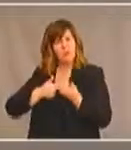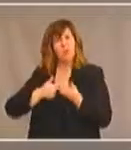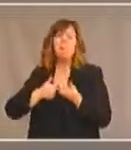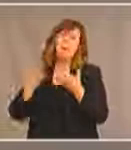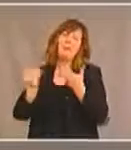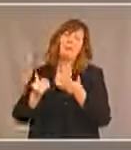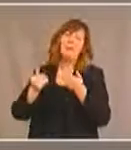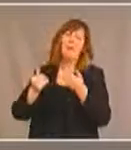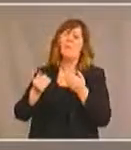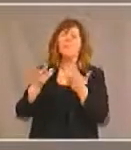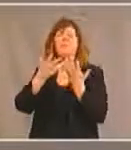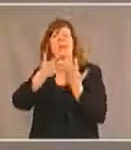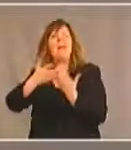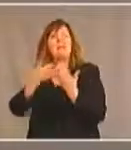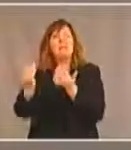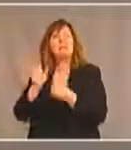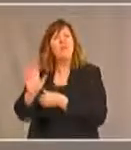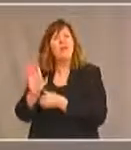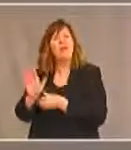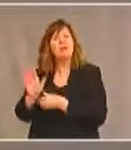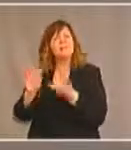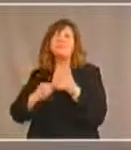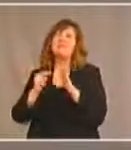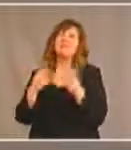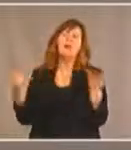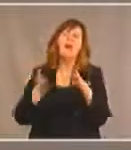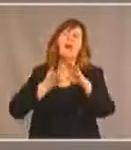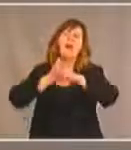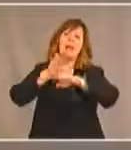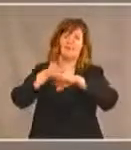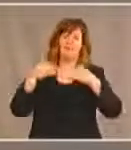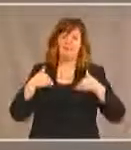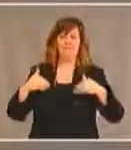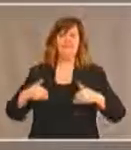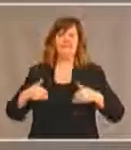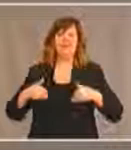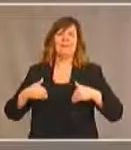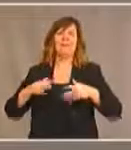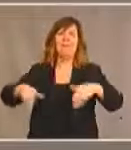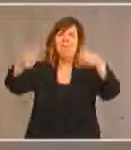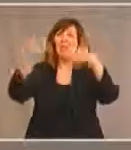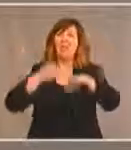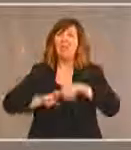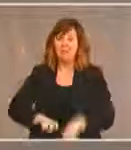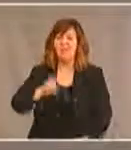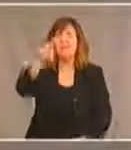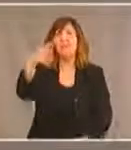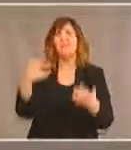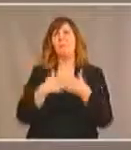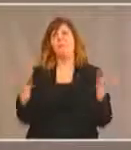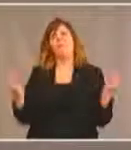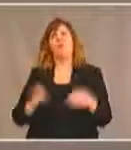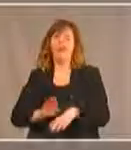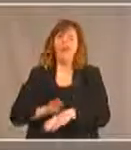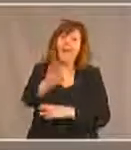y compris sans y être limité l'accès physique à des rampes ou des fauteuils roulants